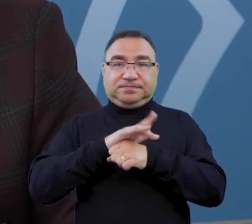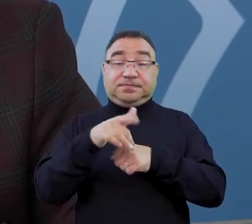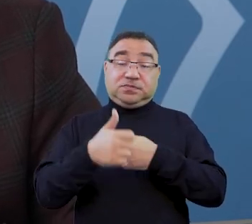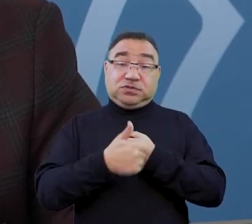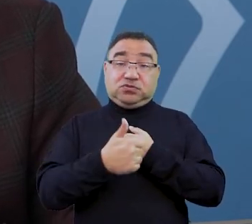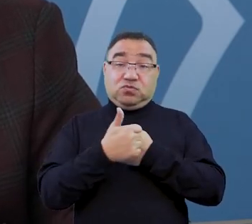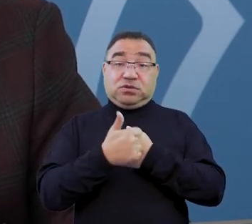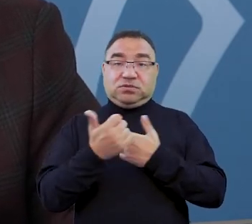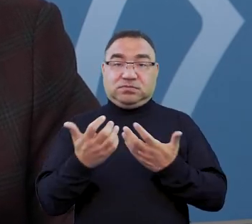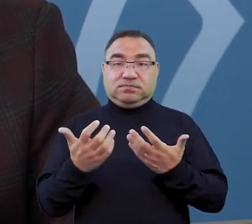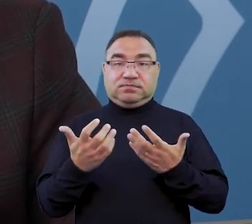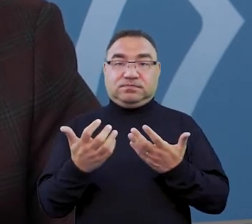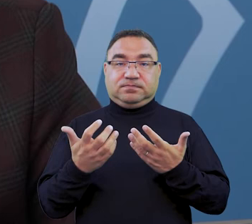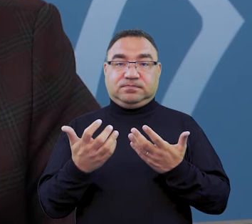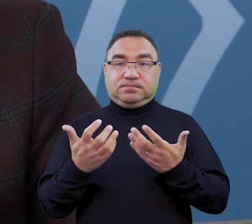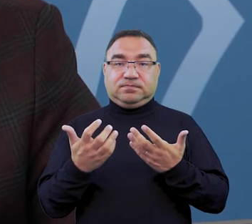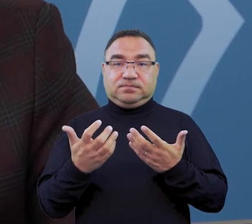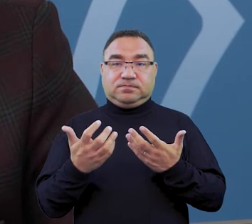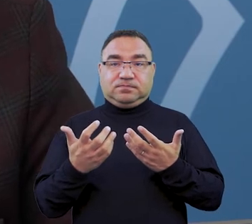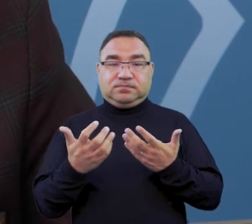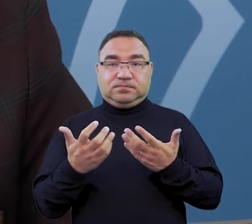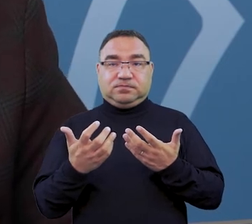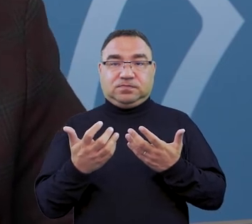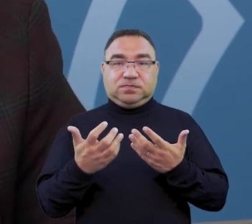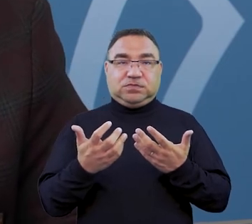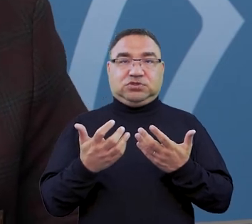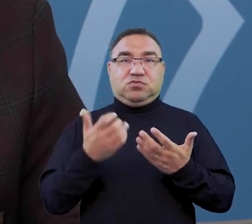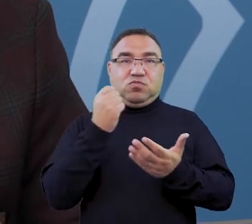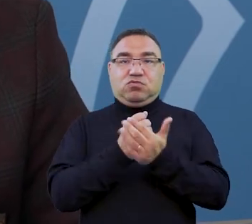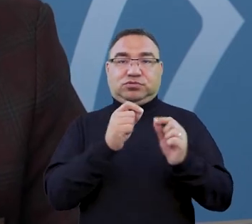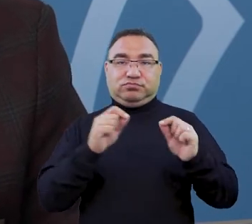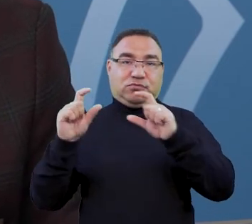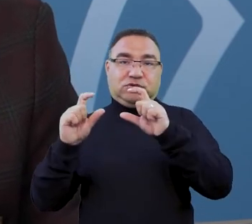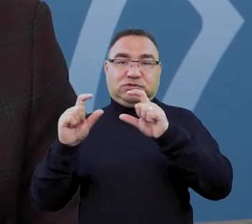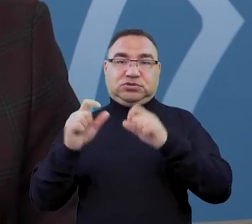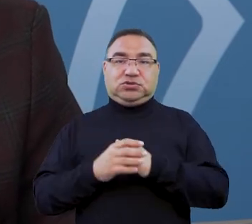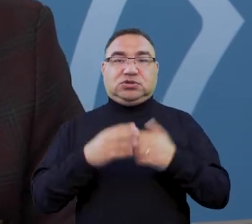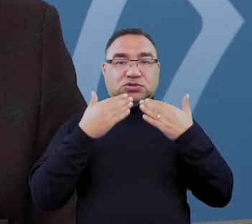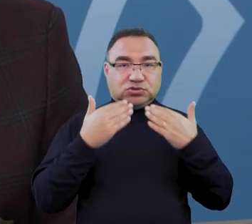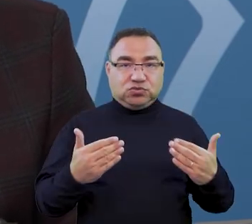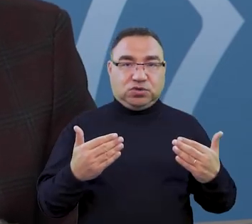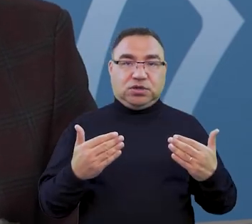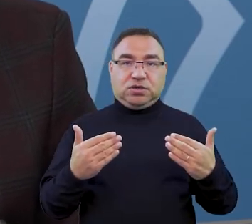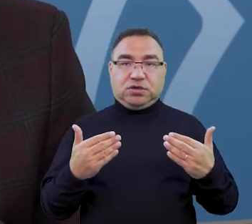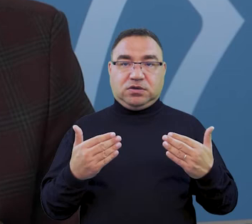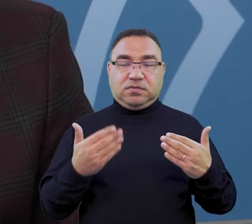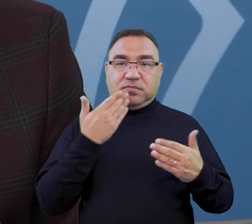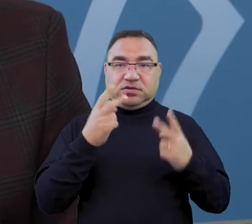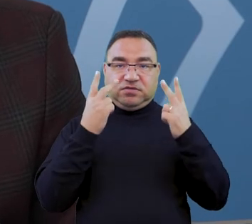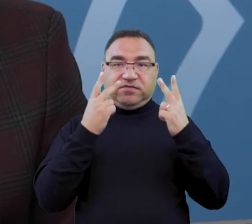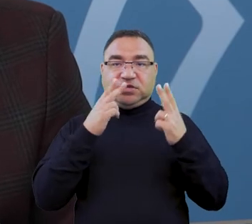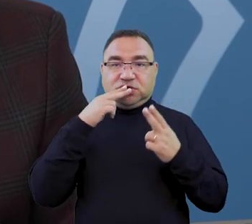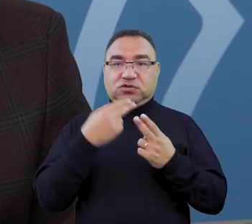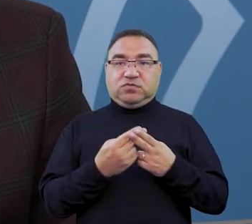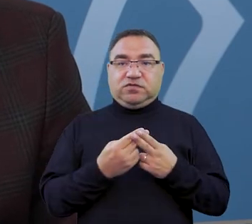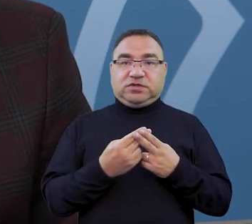argument nie może być podnoszony jako argument do podniesienia cen. Więc dziękuję bardzo panie ministrze za tę odpowiedź. Myślę, że to jest bardzo istotna